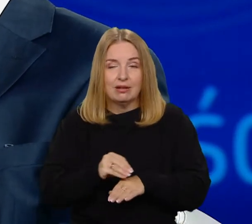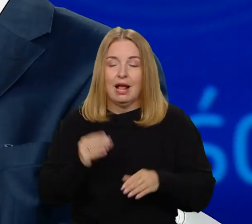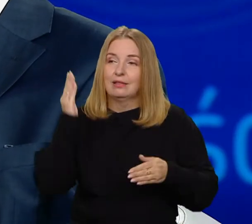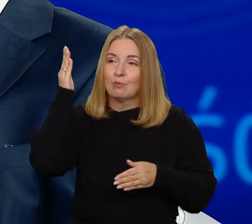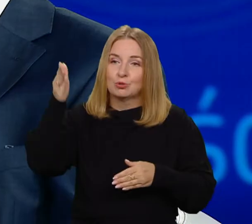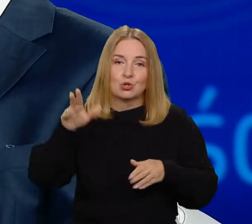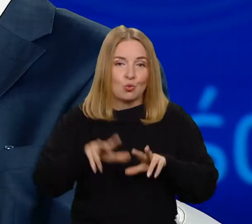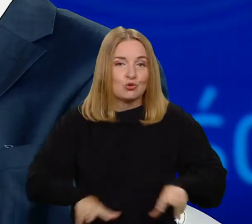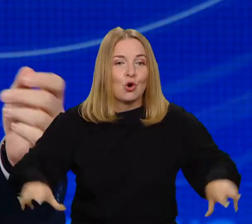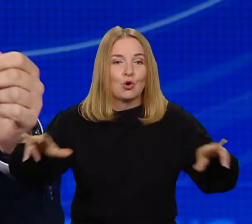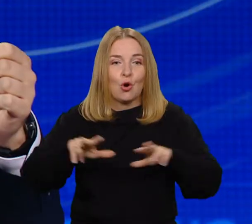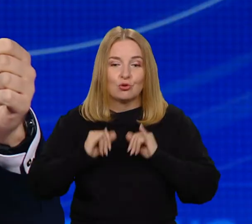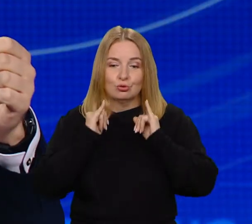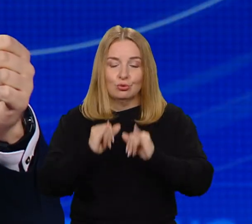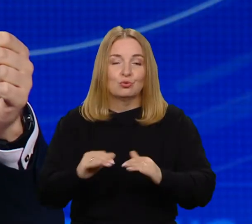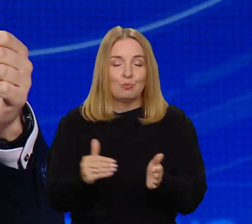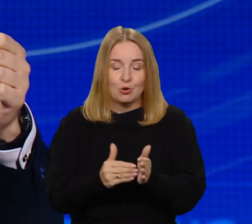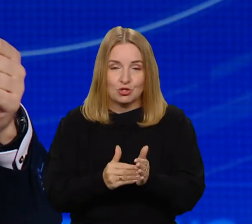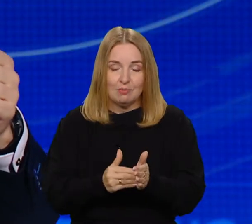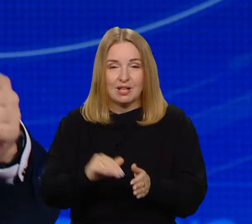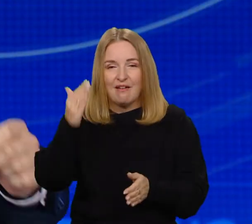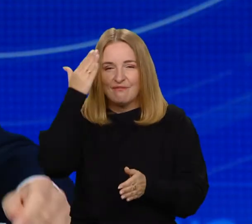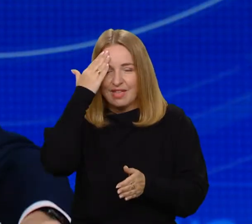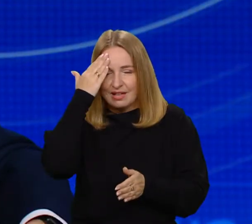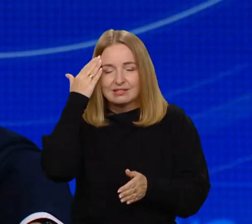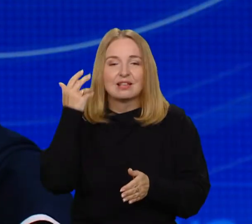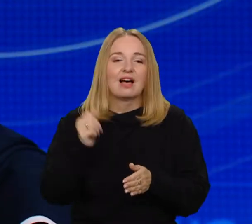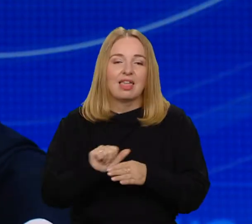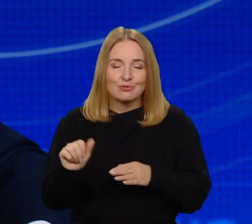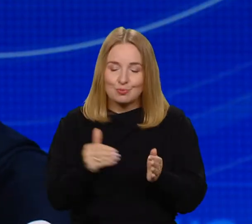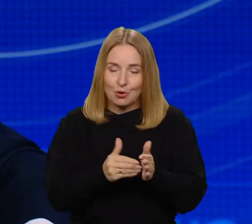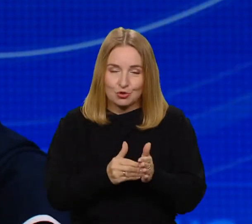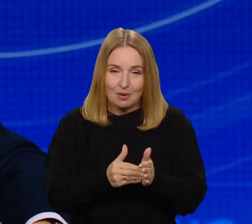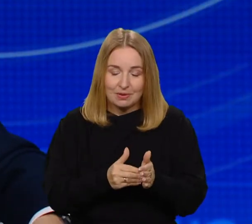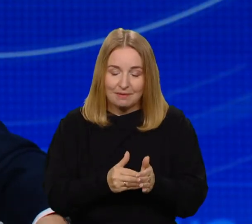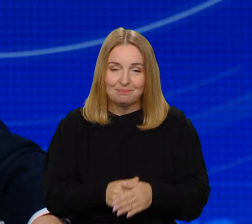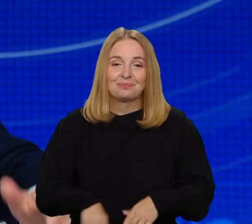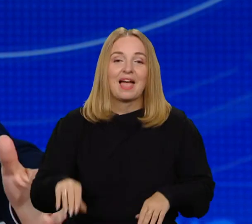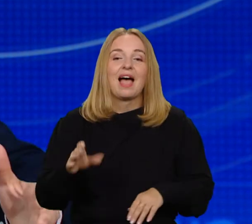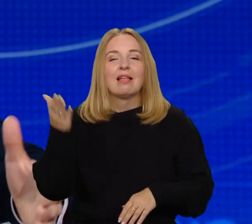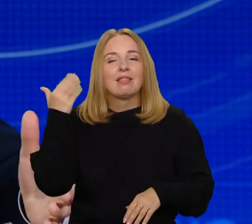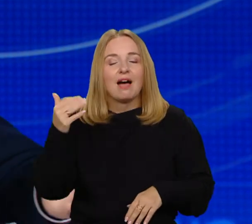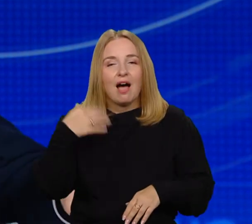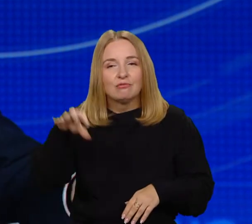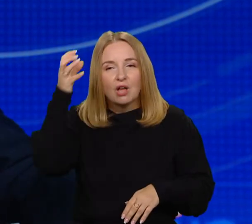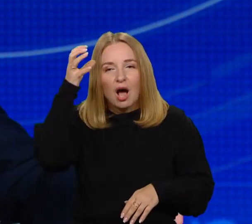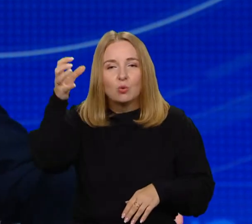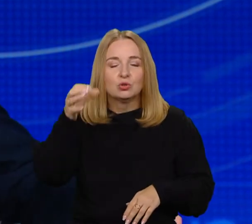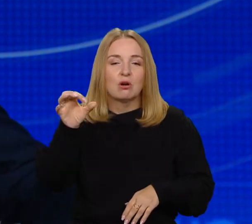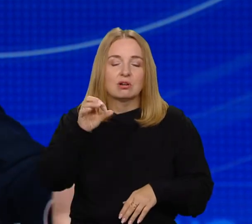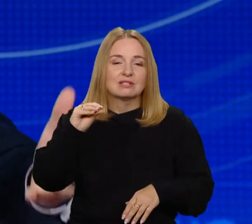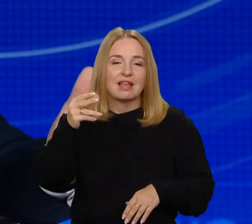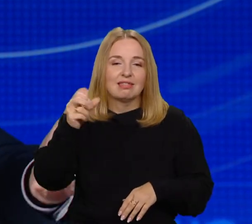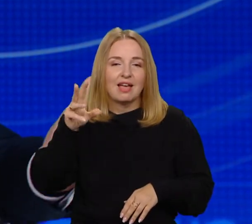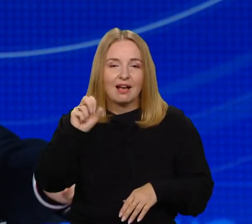wiedza ci w tym nie przeszkodzi. To zapewne, panie profesorze, na myśli miał Seneka Młodszy, kiedy wypowiadał słynne słowa, że nie dla szkoły, lecz dla życia